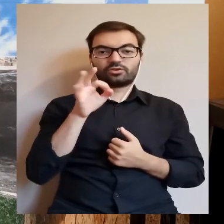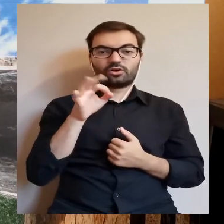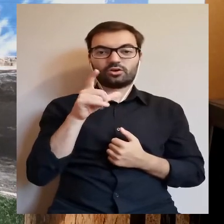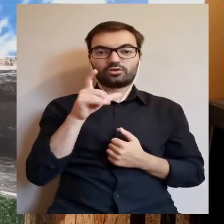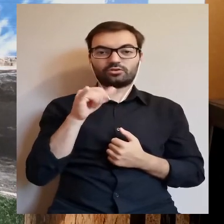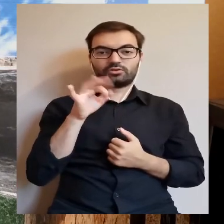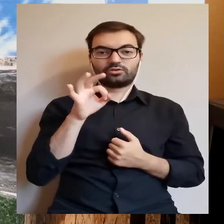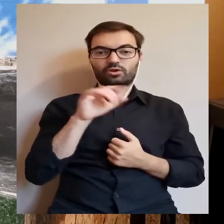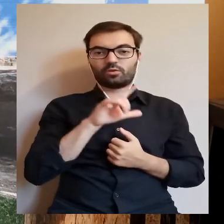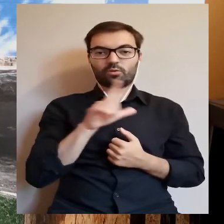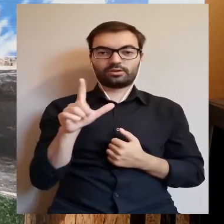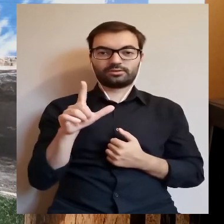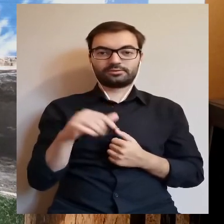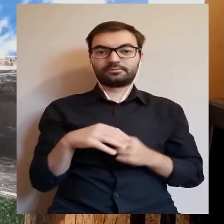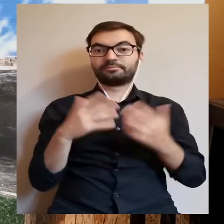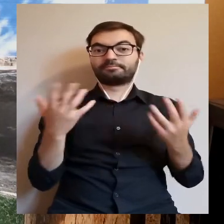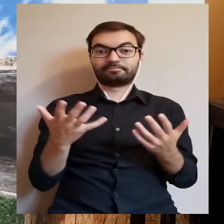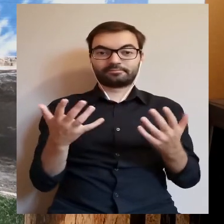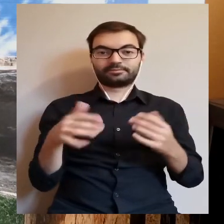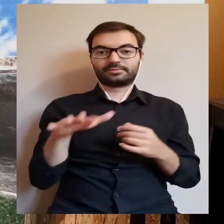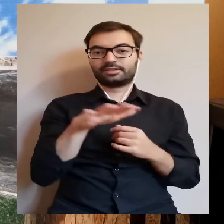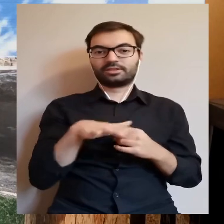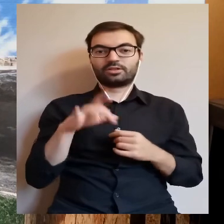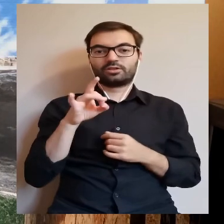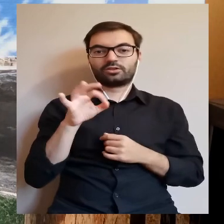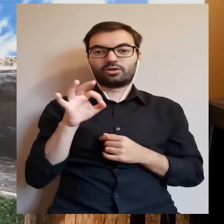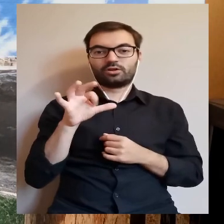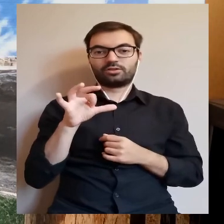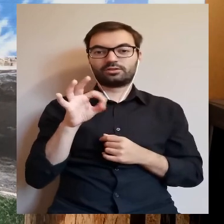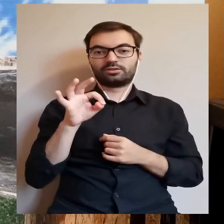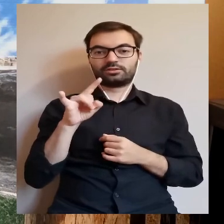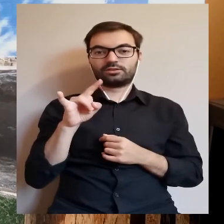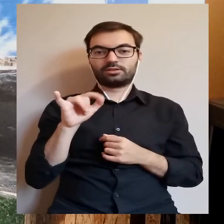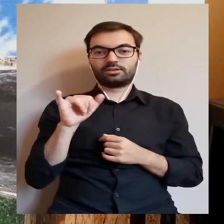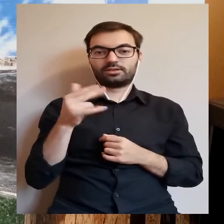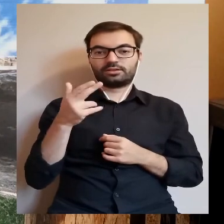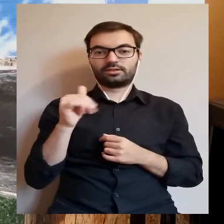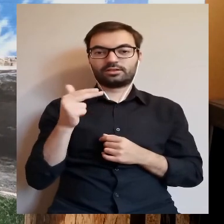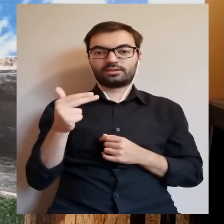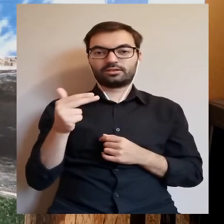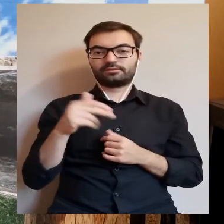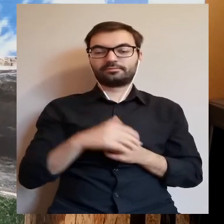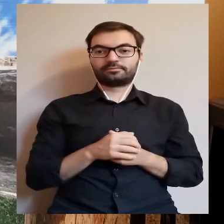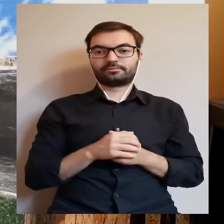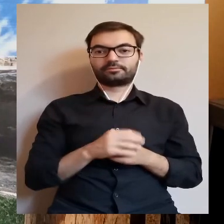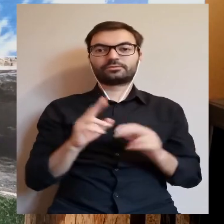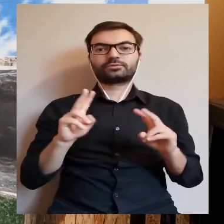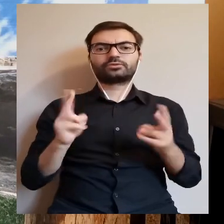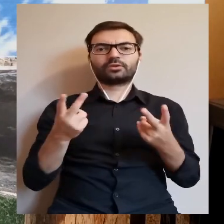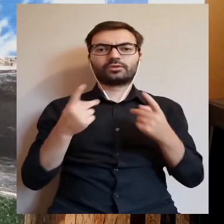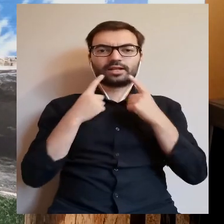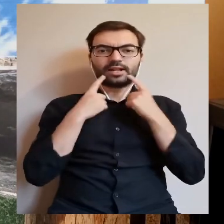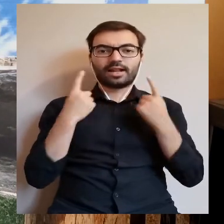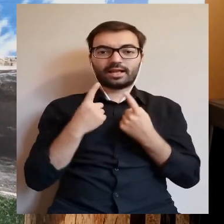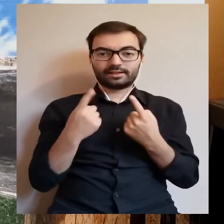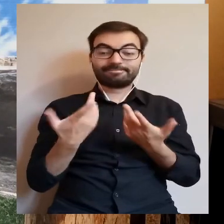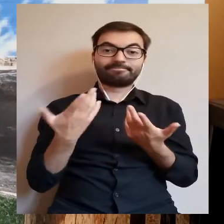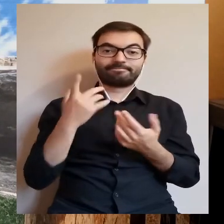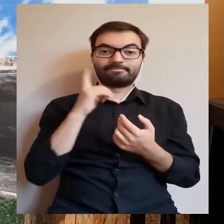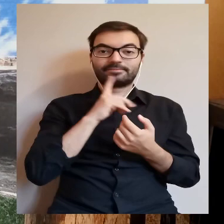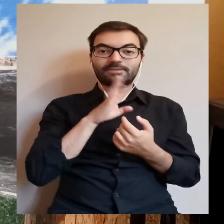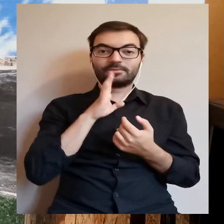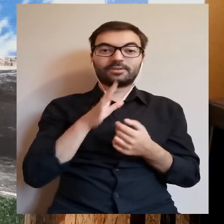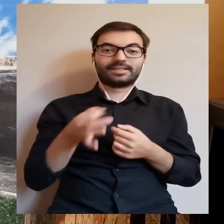Kocioł, które znajduje się na terenie samego Gostynina. Skąd się biorą te legendy?